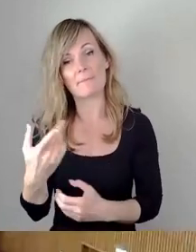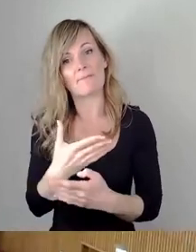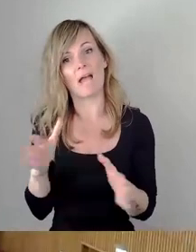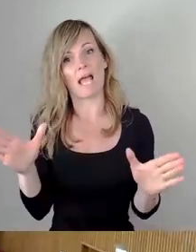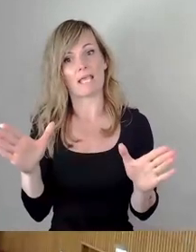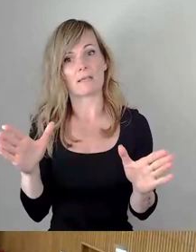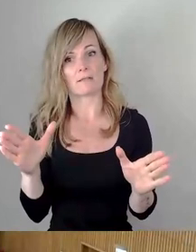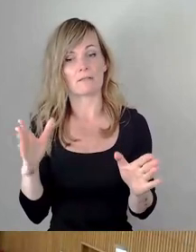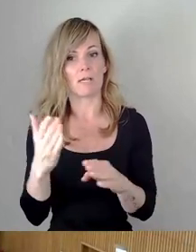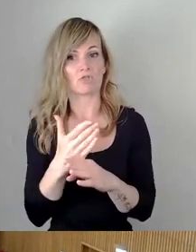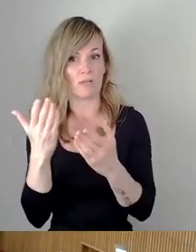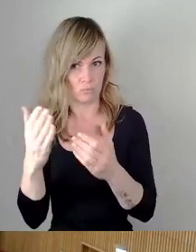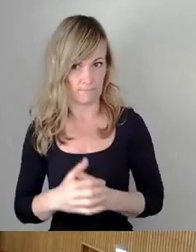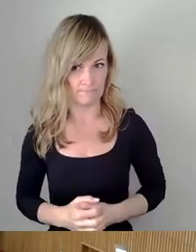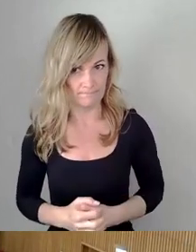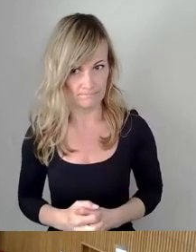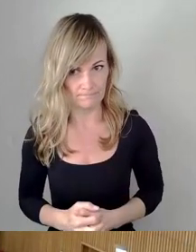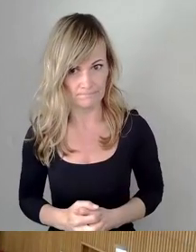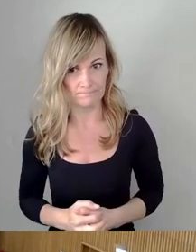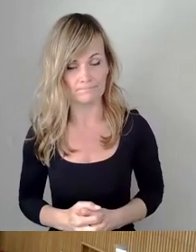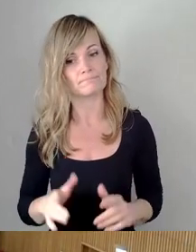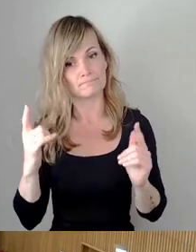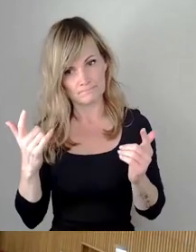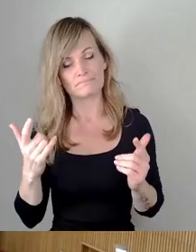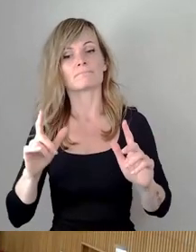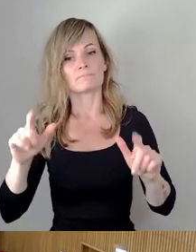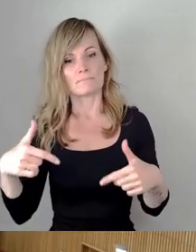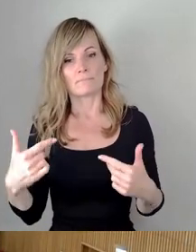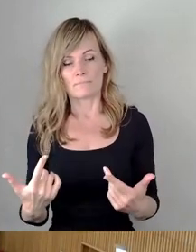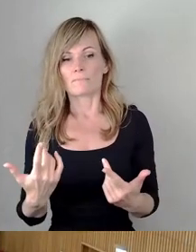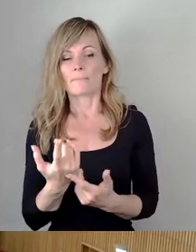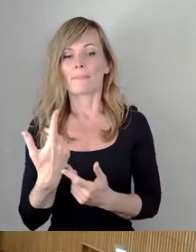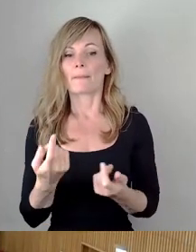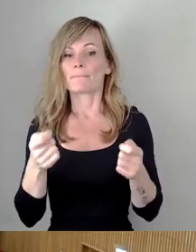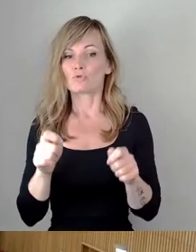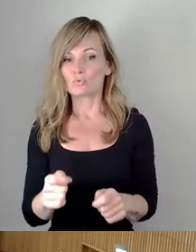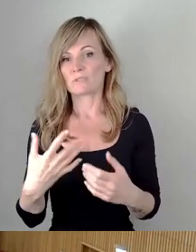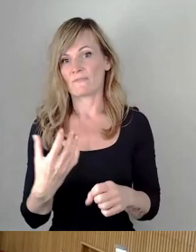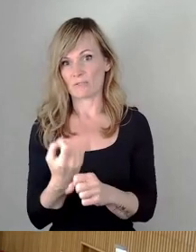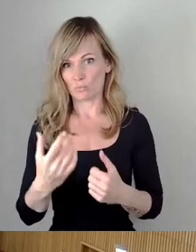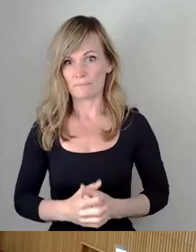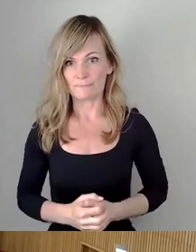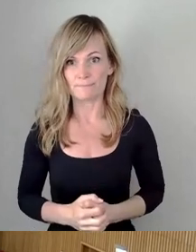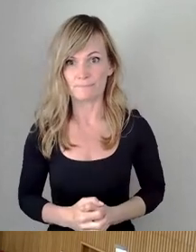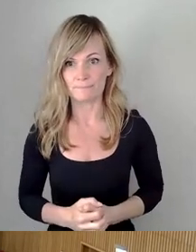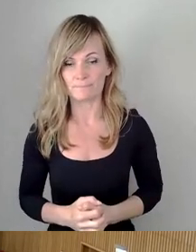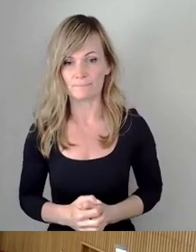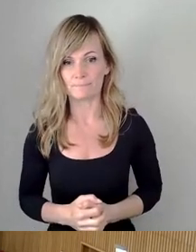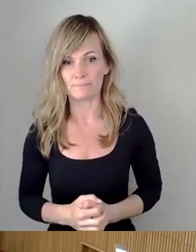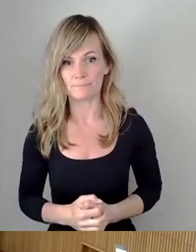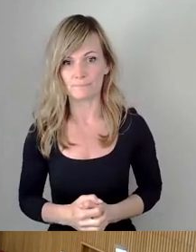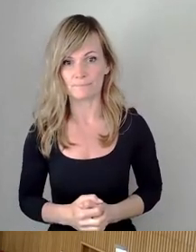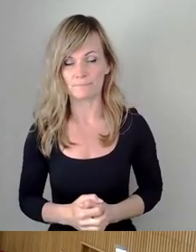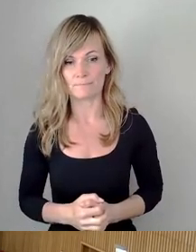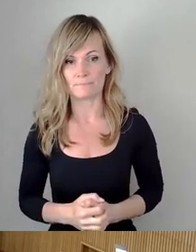So, und damit steigen wir dann ein in die Beschlussfassung. Jetzt hier nicht gegenseitige Schuldzuweisung,